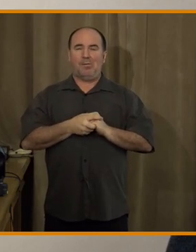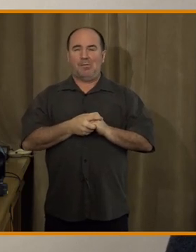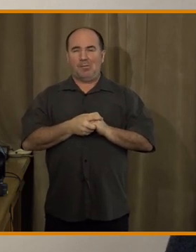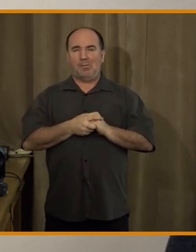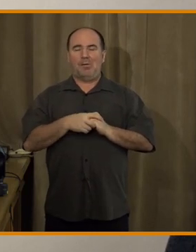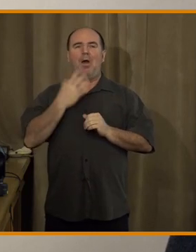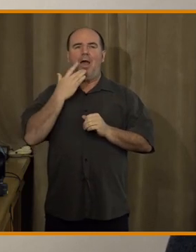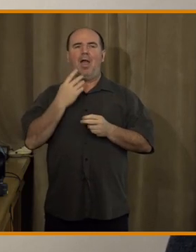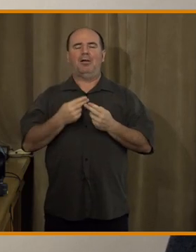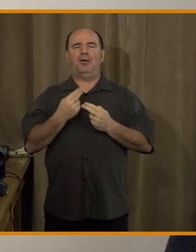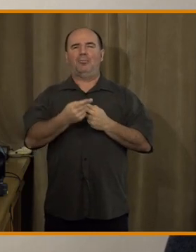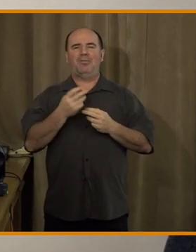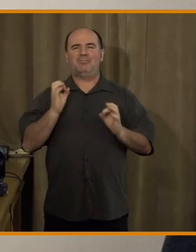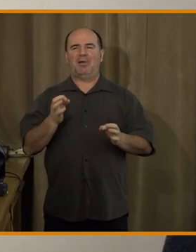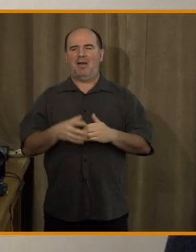Jak vám to říct správně?